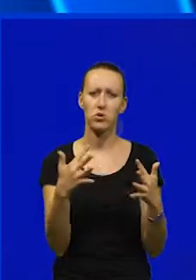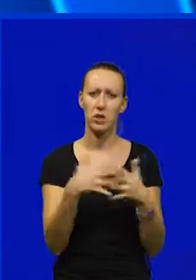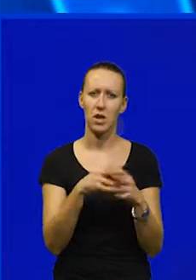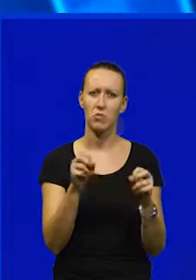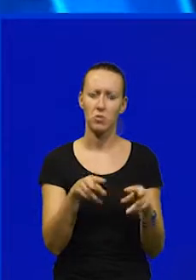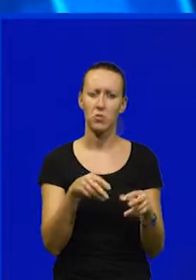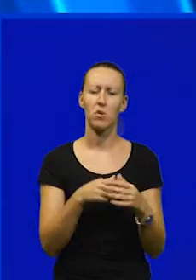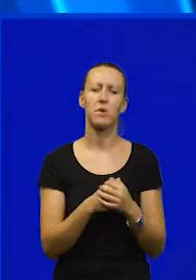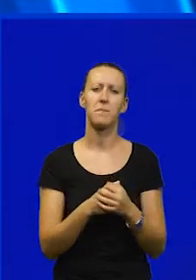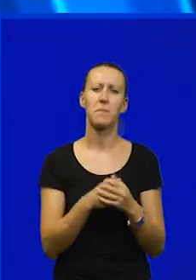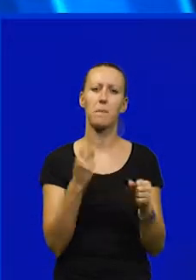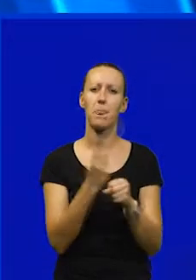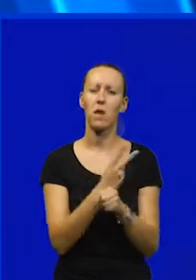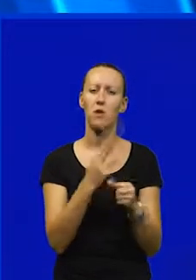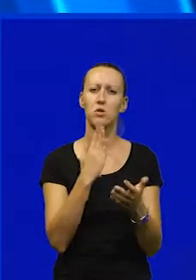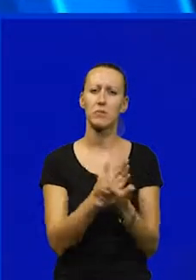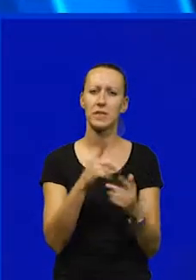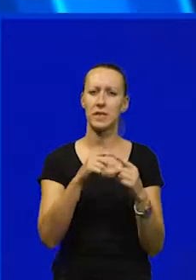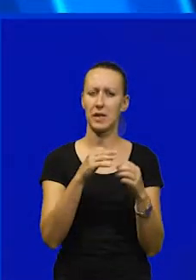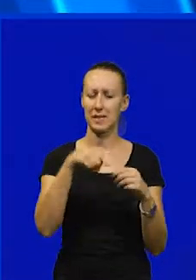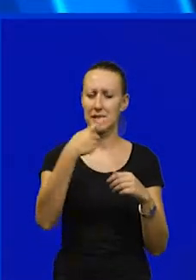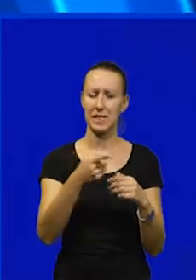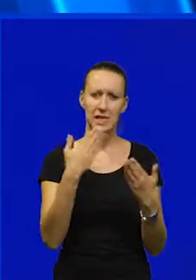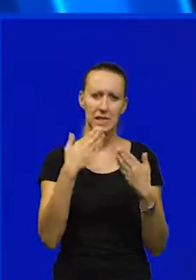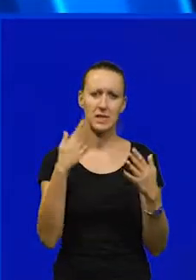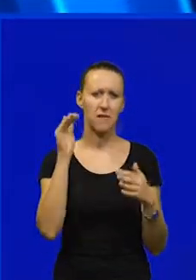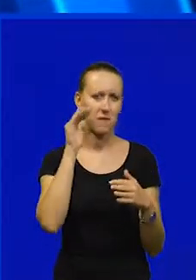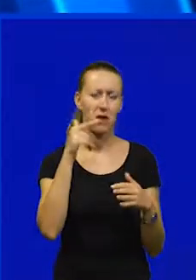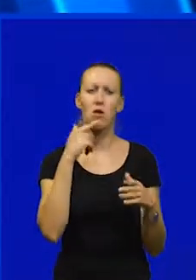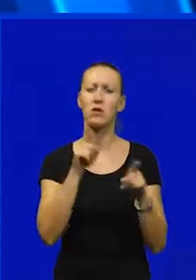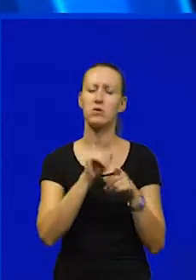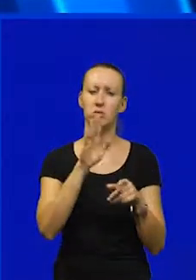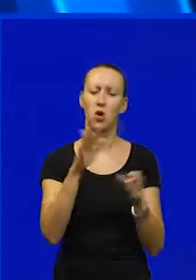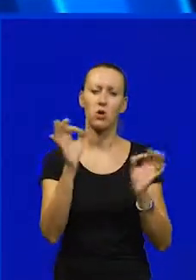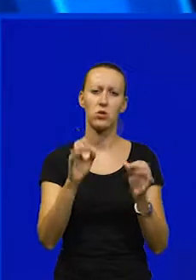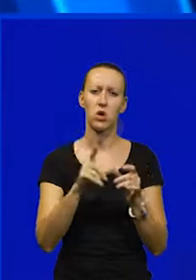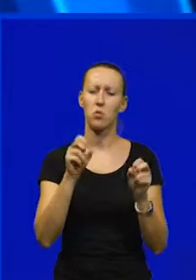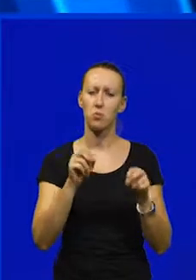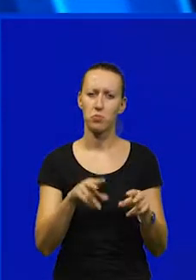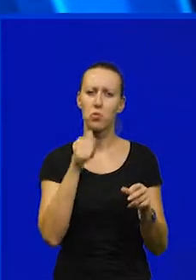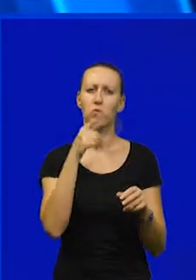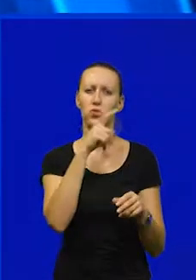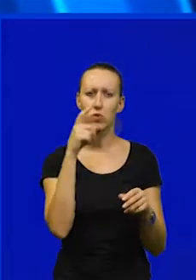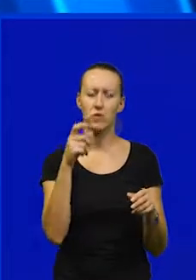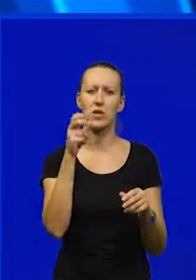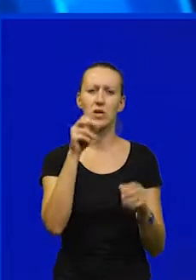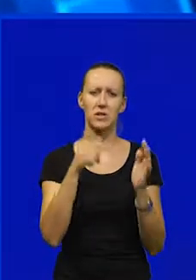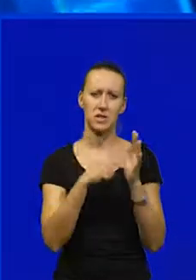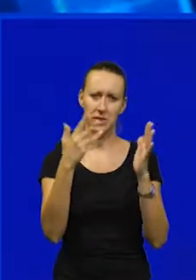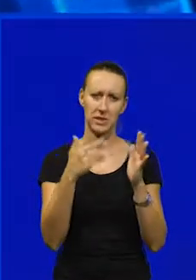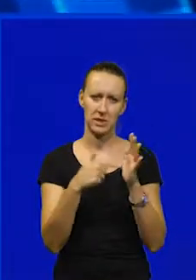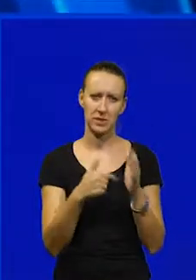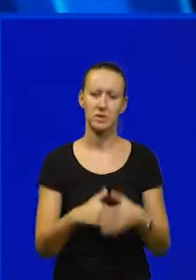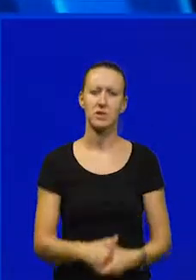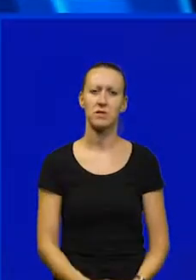Pule. Inače, Uljanik će biti tema iduće sjednice vlade, koja će se također održati u Puli, i to u četvrtak, 13. rujna.